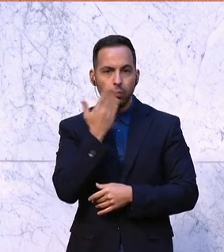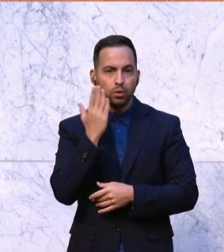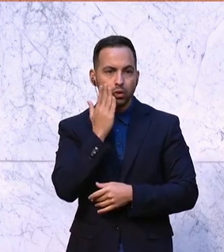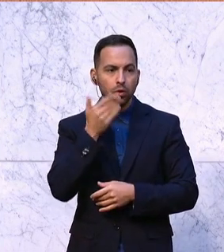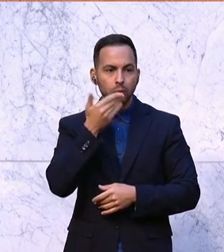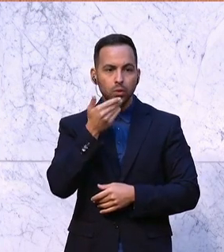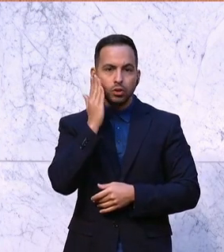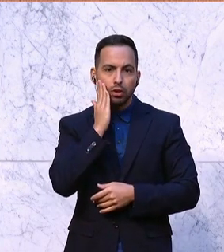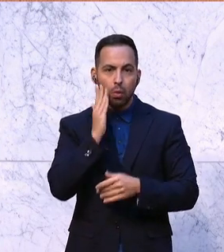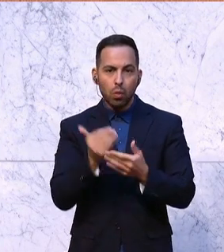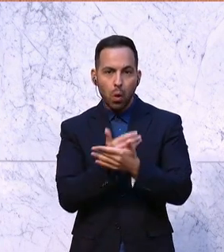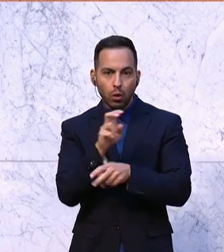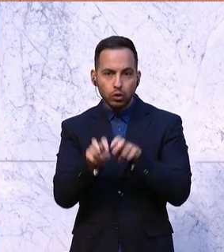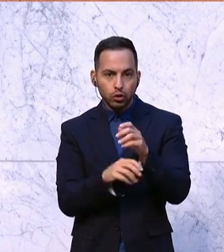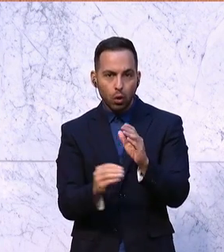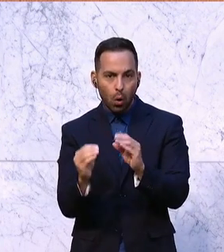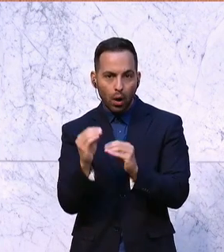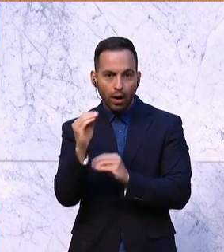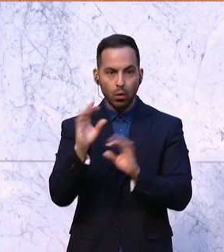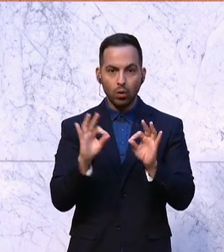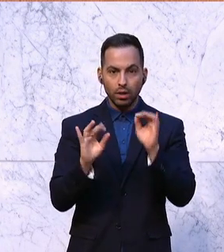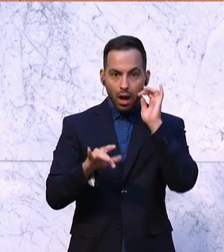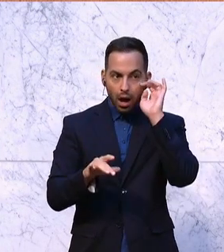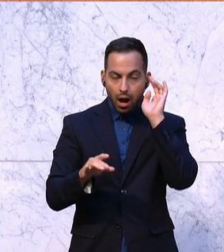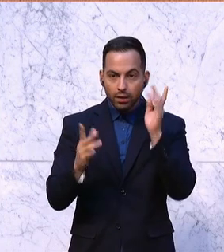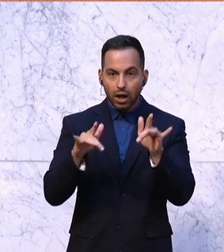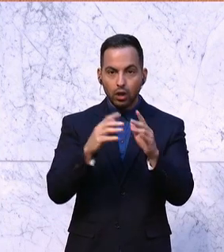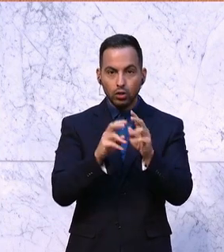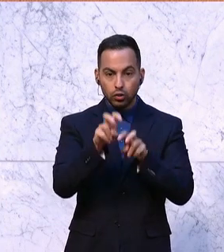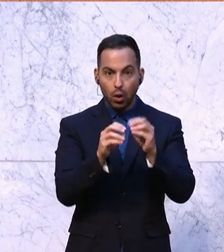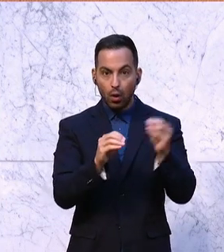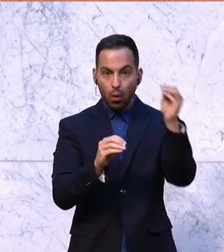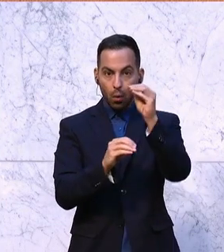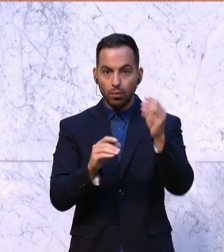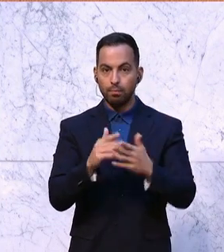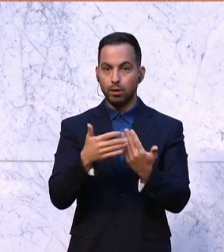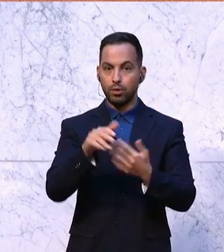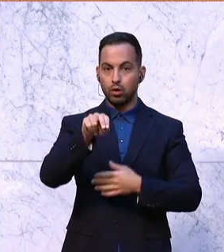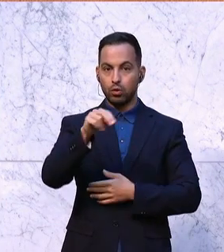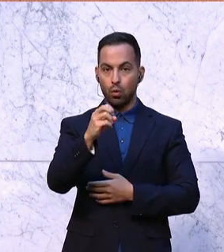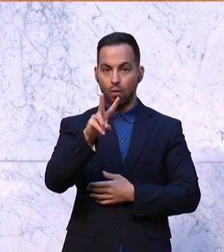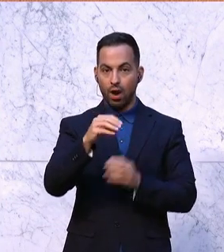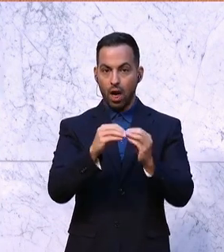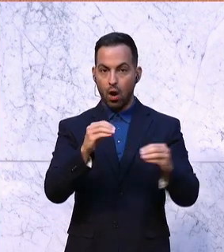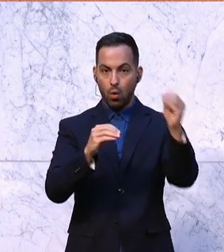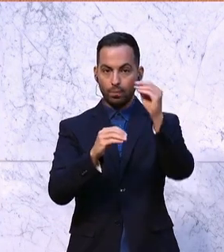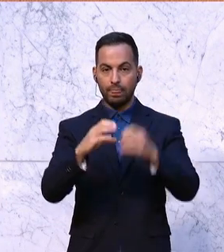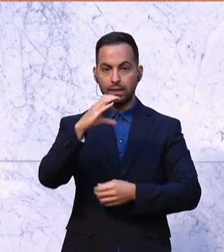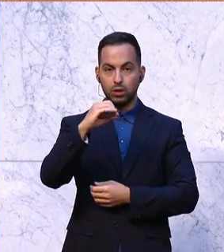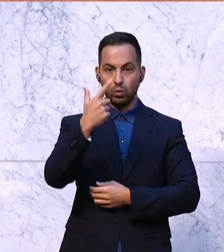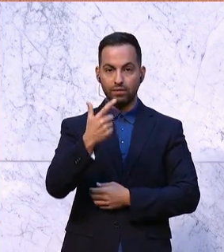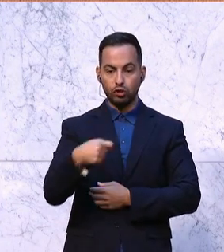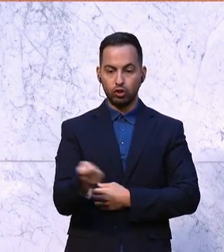Steuern ein oder erhöhen bestehende Steuern. Sie haben die NOVA erhöht, Sie haben die CO2-Strafsteuer